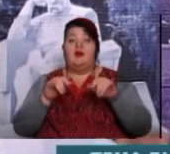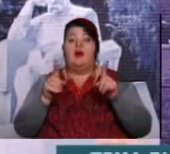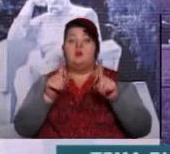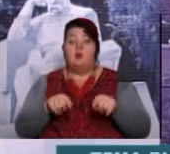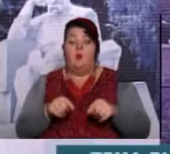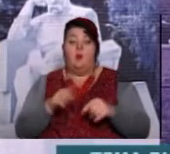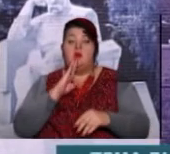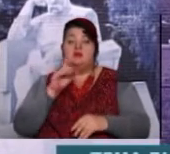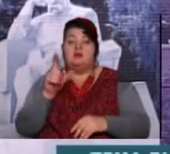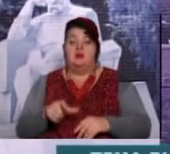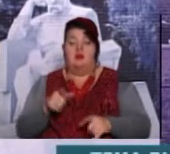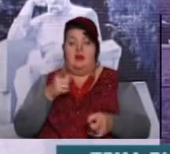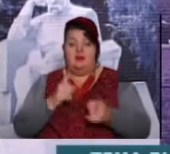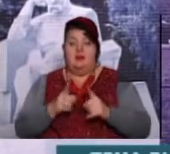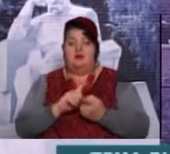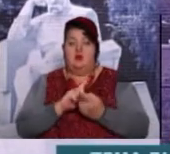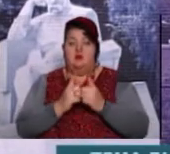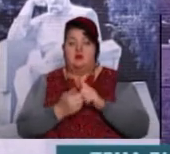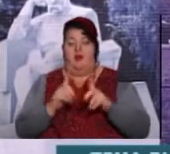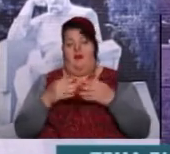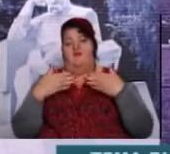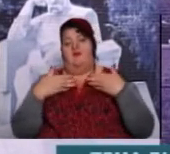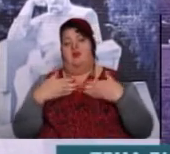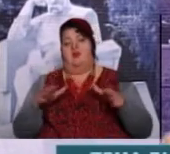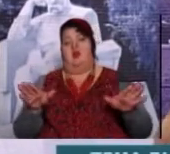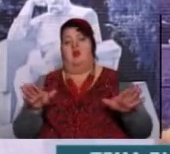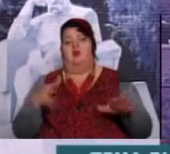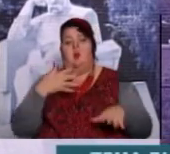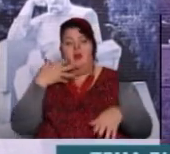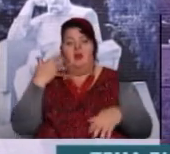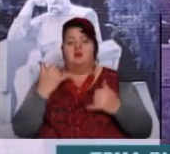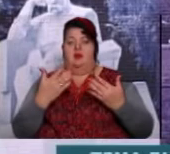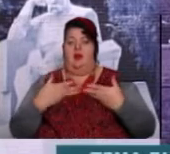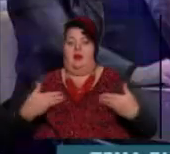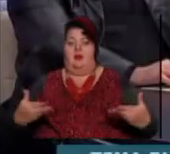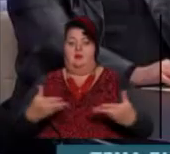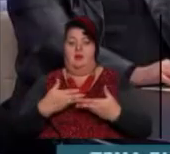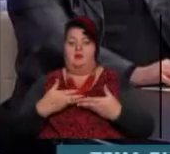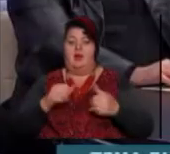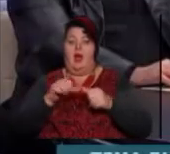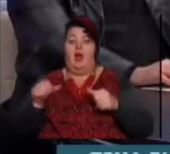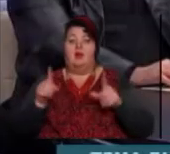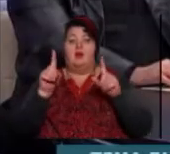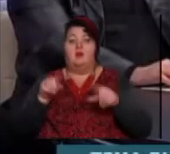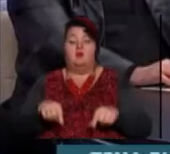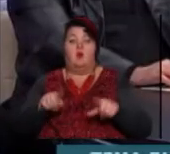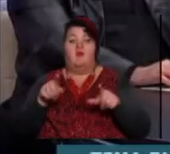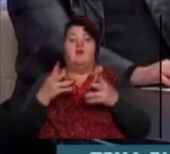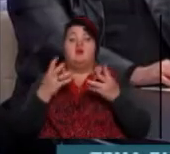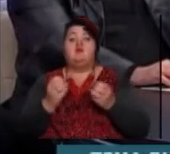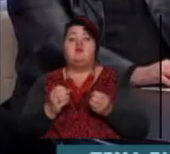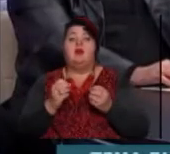вона дійсно стає якось відкритою для нас. Крім того, що займаєтесь протезуванням, які ще